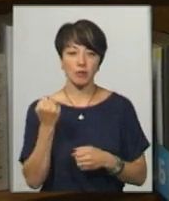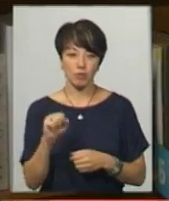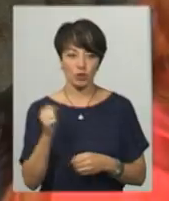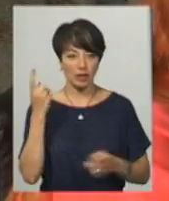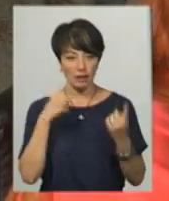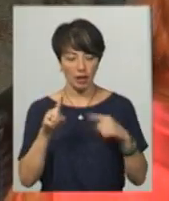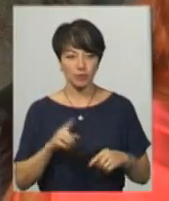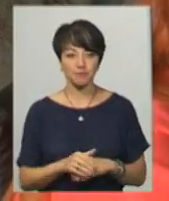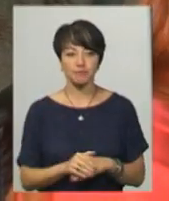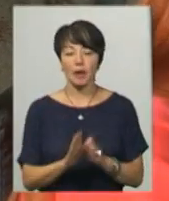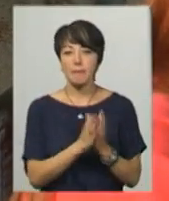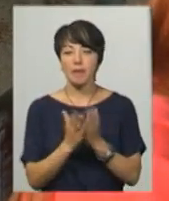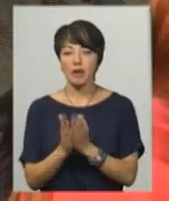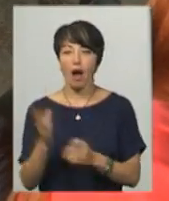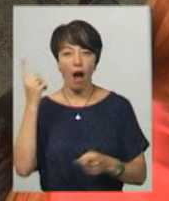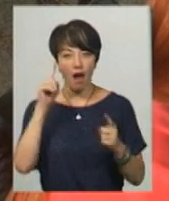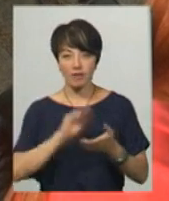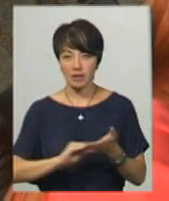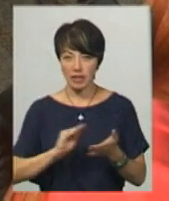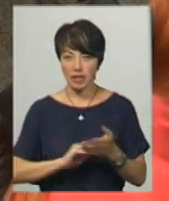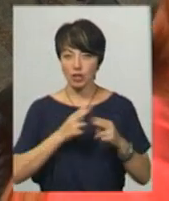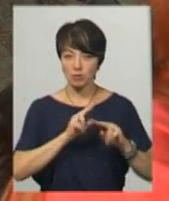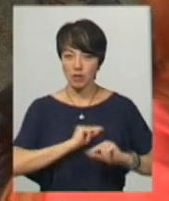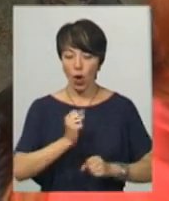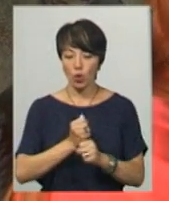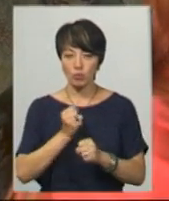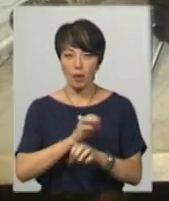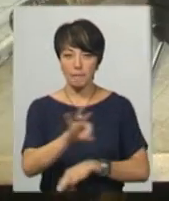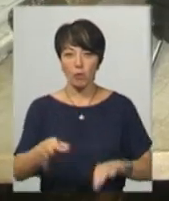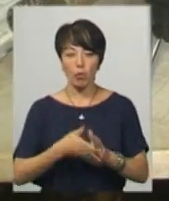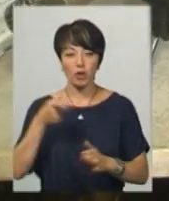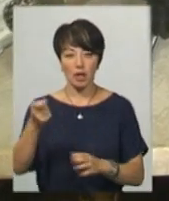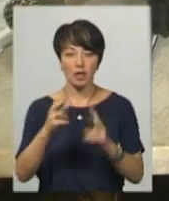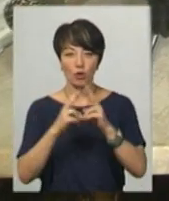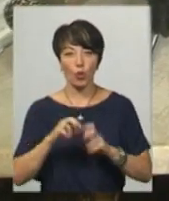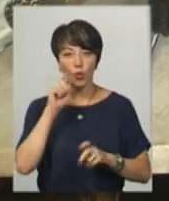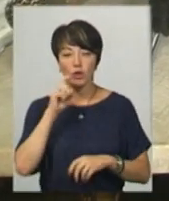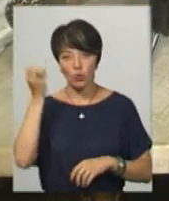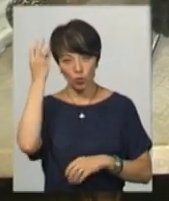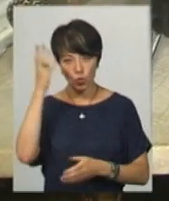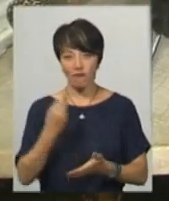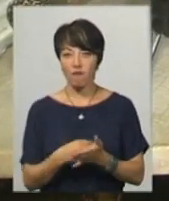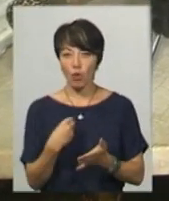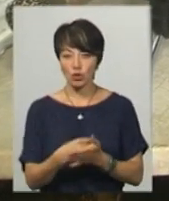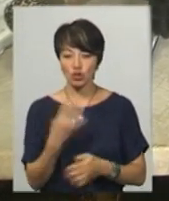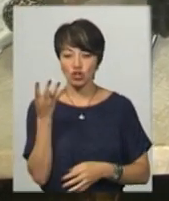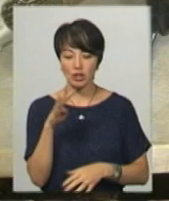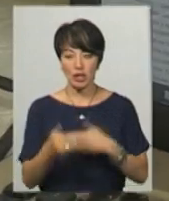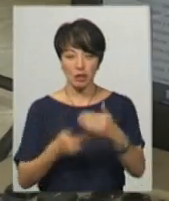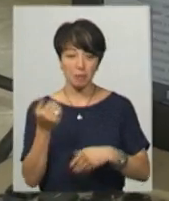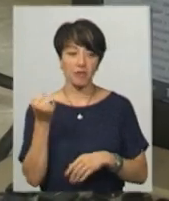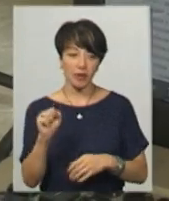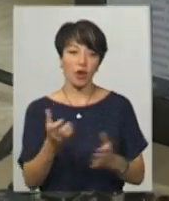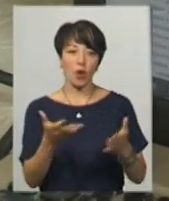ідеєю». Бібліотекарі, авторка повісті та технічні працівники розробили проєкт, подали на розгляд Українського культурного фонду, де він пройшов чотири етапи, і